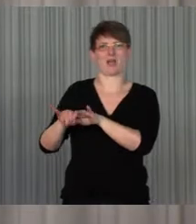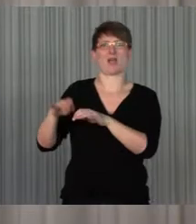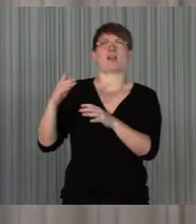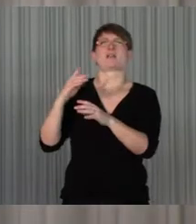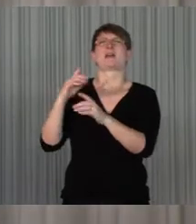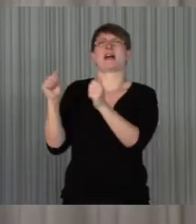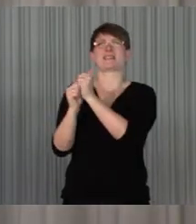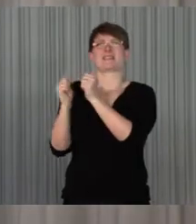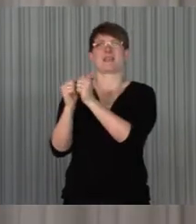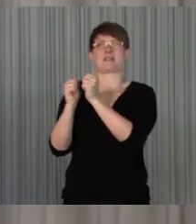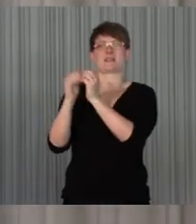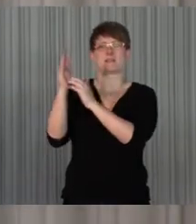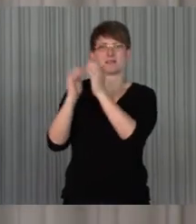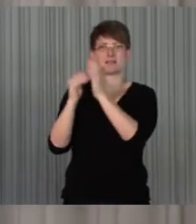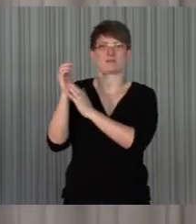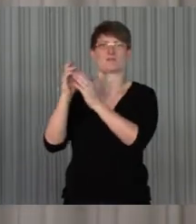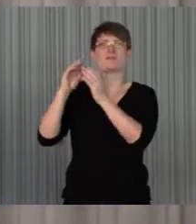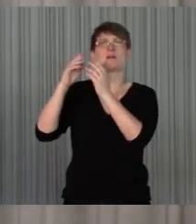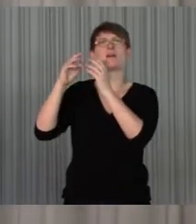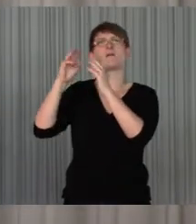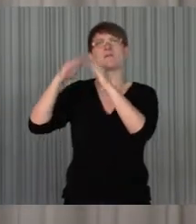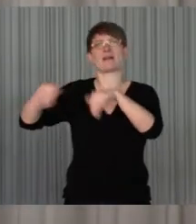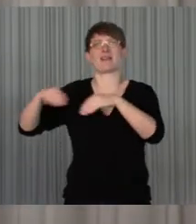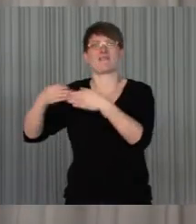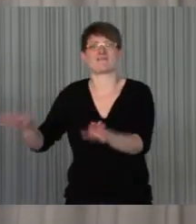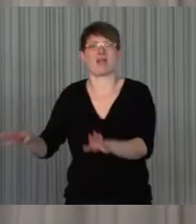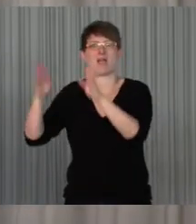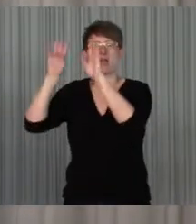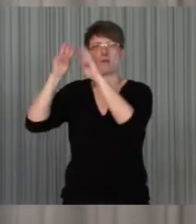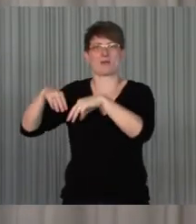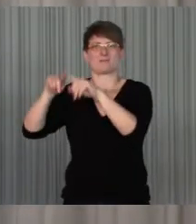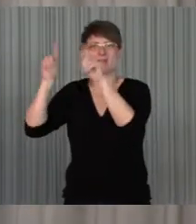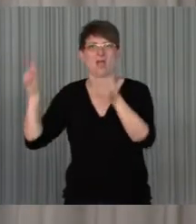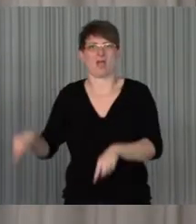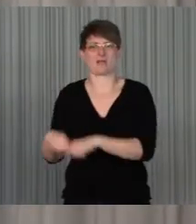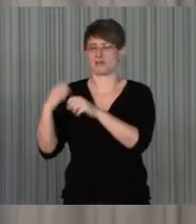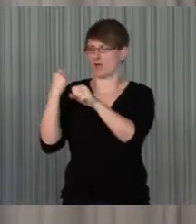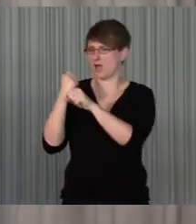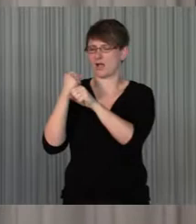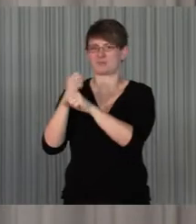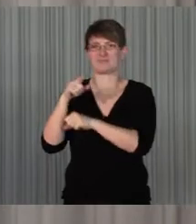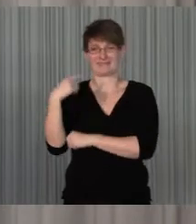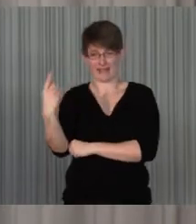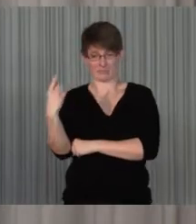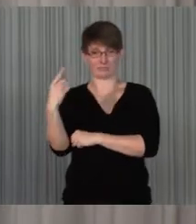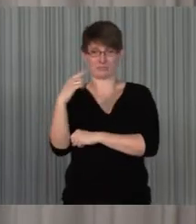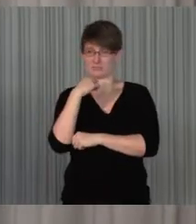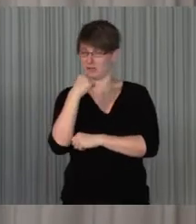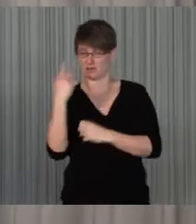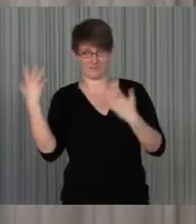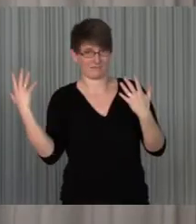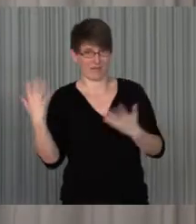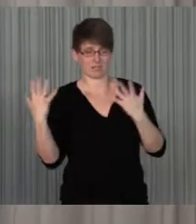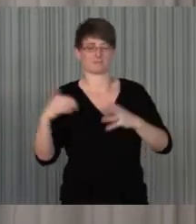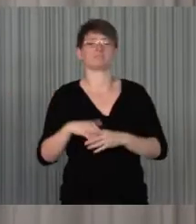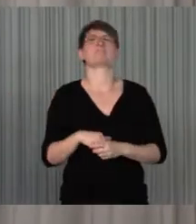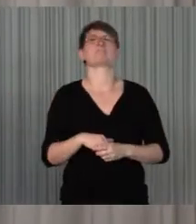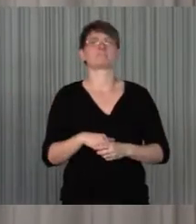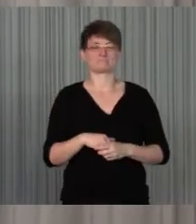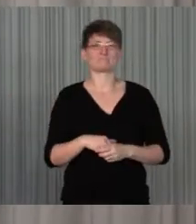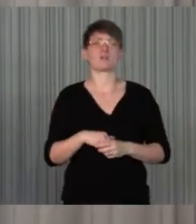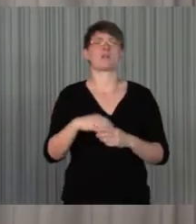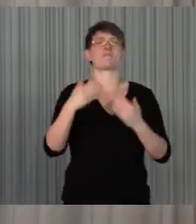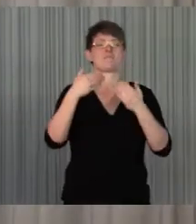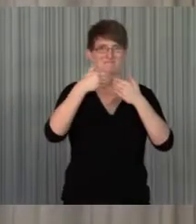assistiven Technologien, barrierefreien Webseiten und sowas, erarbeitet, hat er das so formuliert sozusagen, im Prinzip wir haben